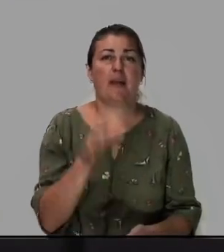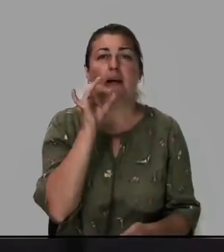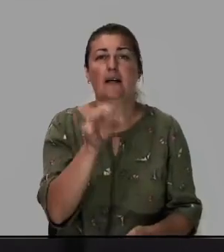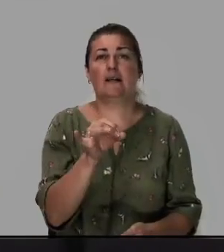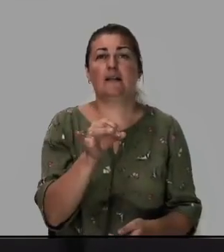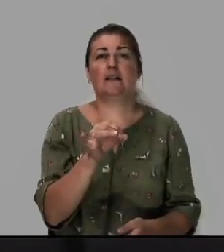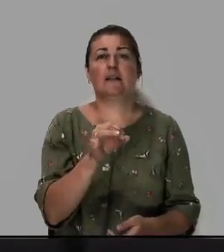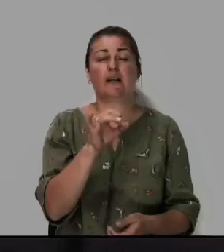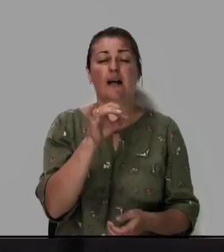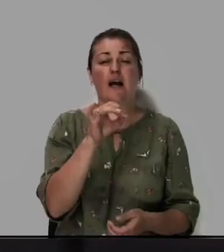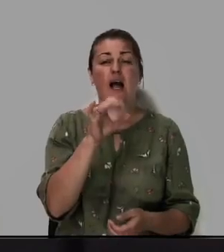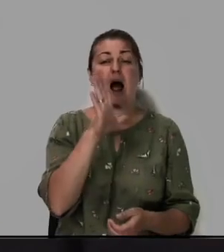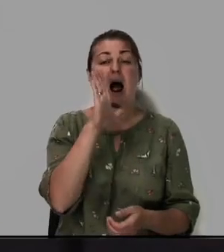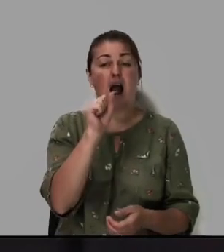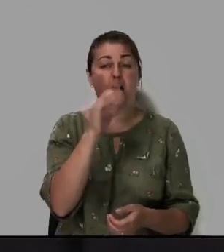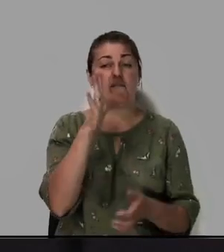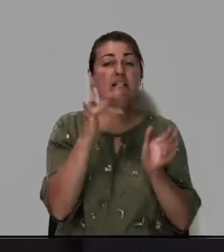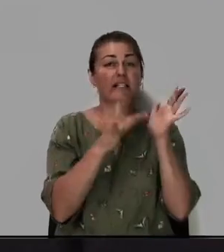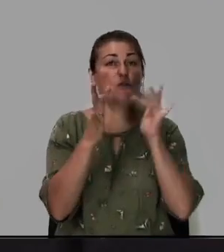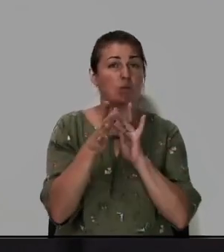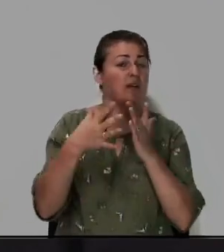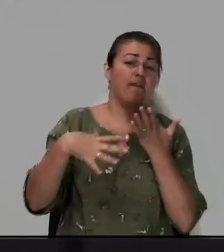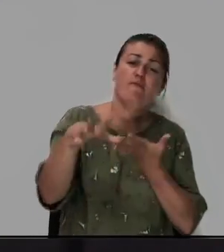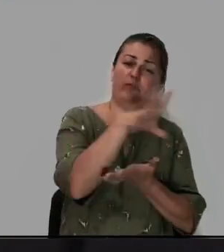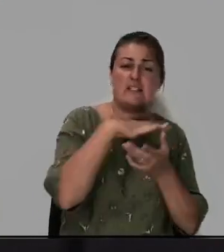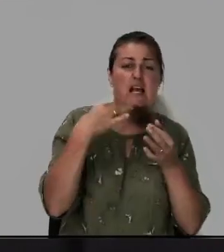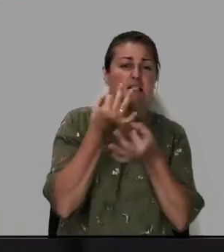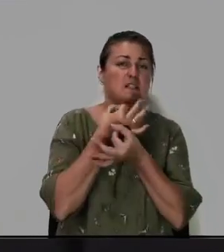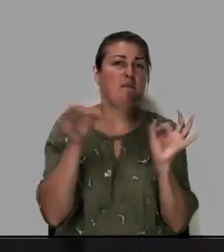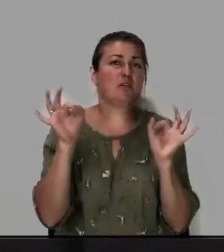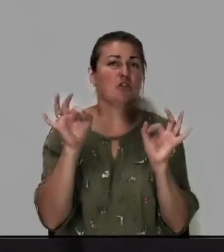а в Иисусе все освобождаются.